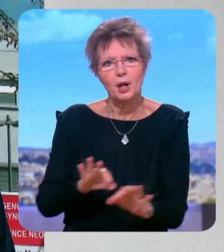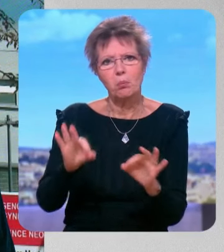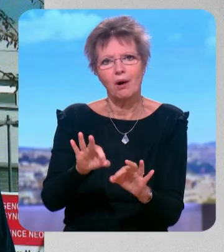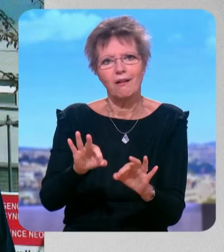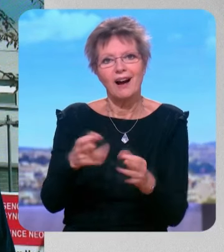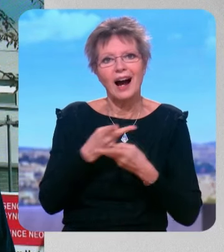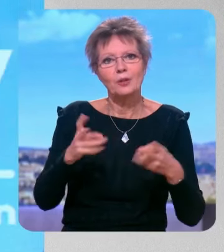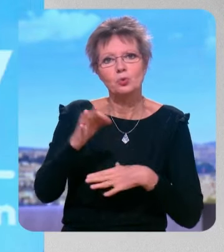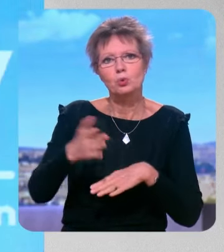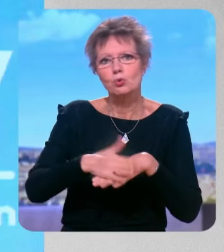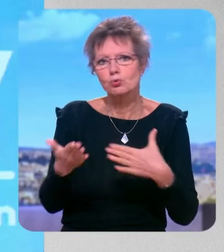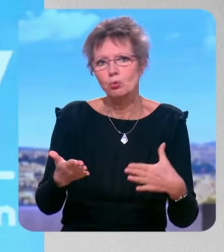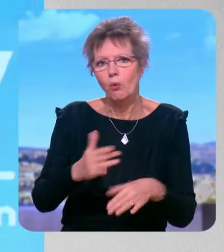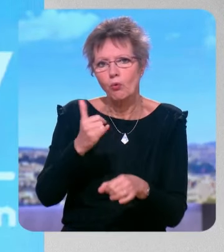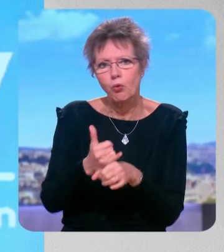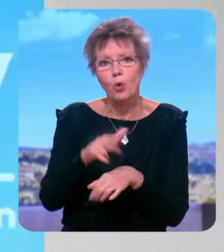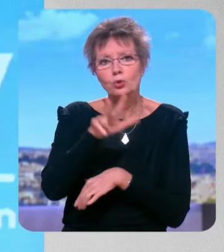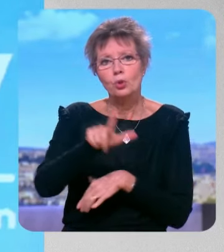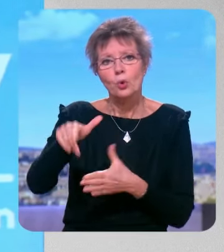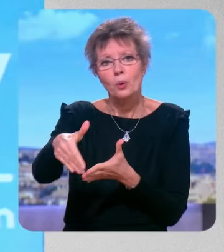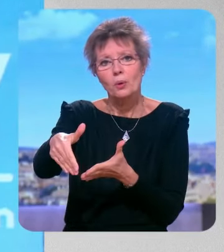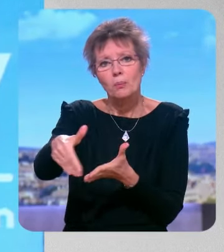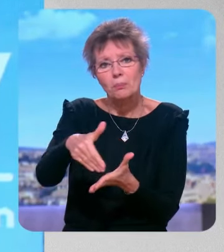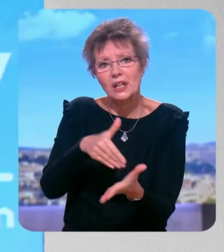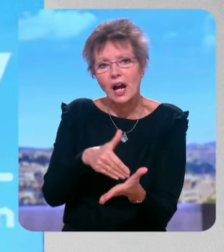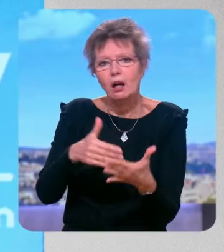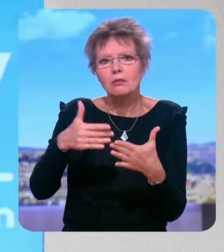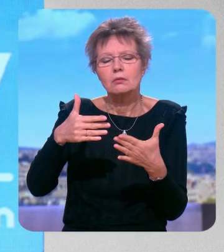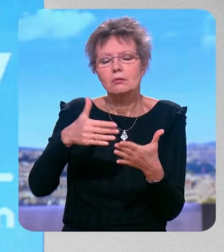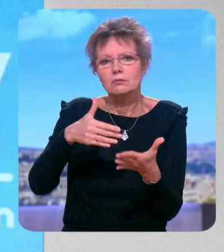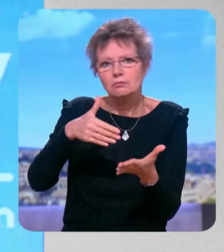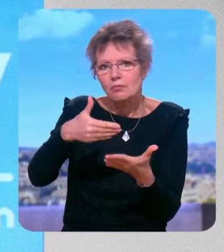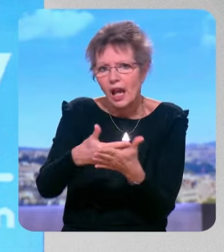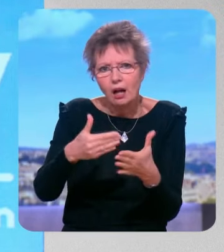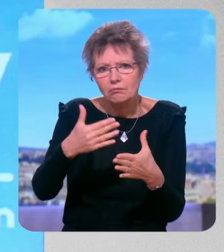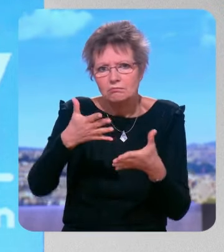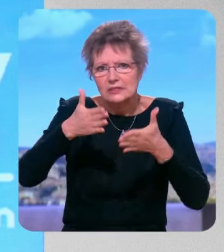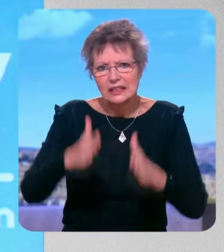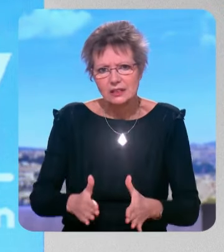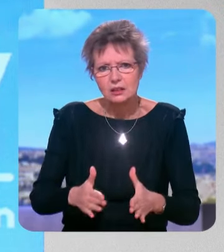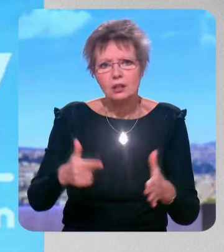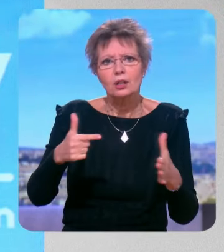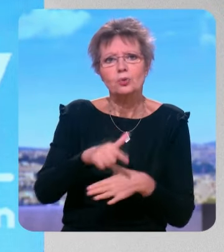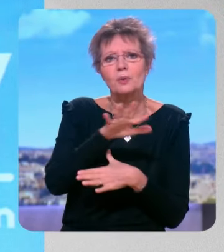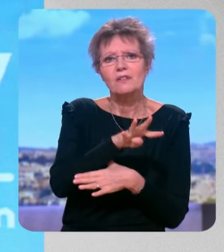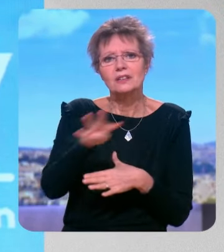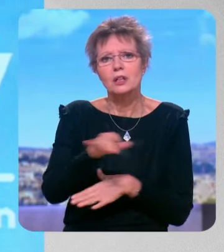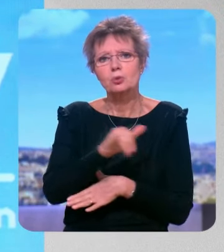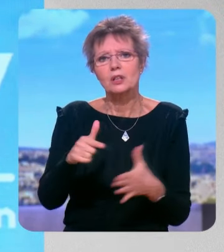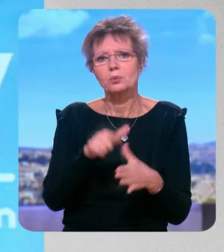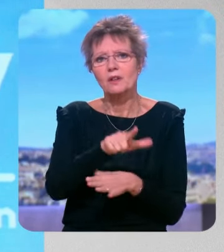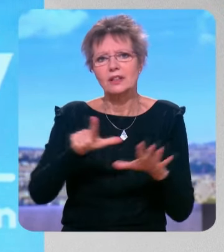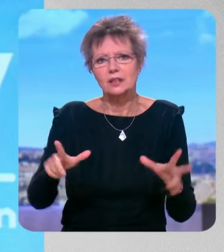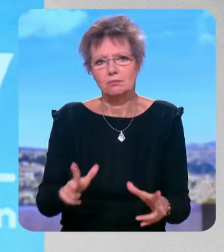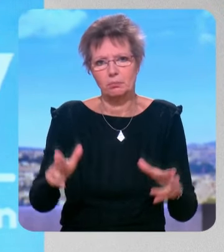d'annonce puisque les 32 milliards en fait ont déjà été décidés c'est la trajectoire normale de l'ondam entre 2024 et 2027 donc